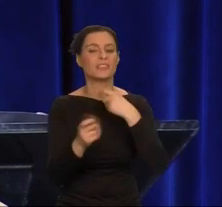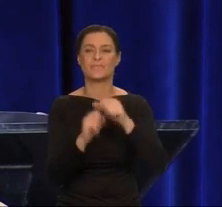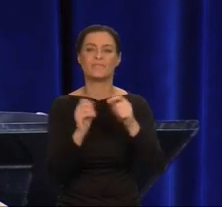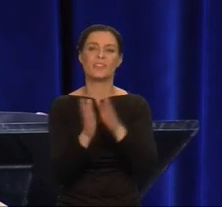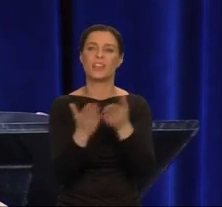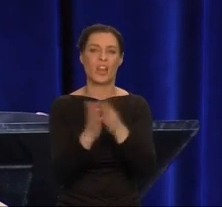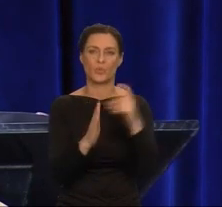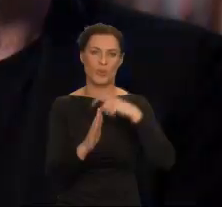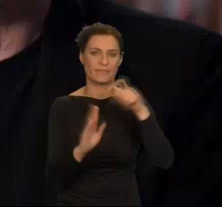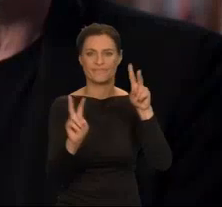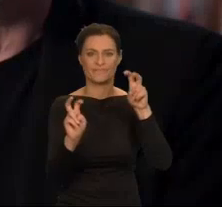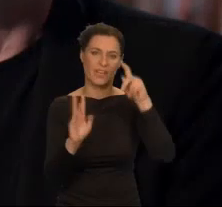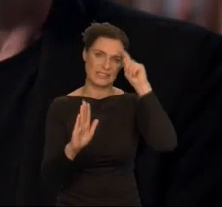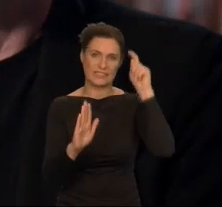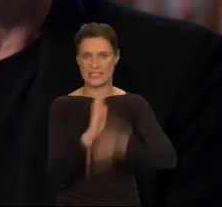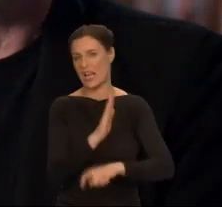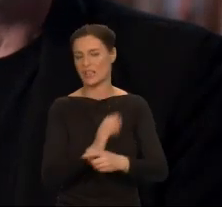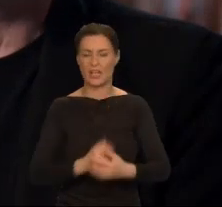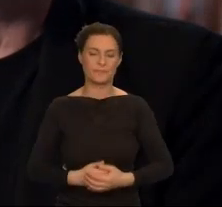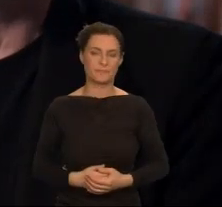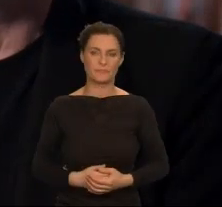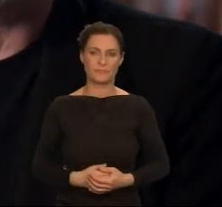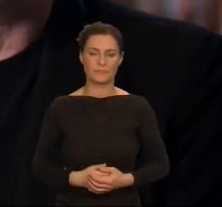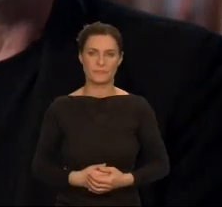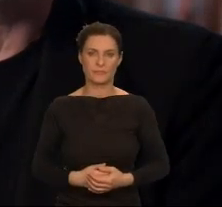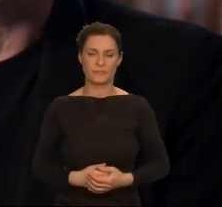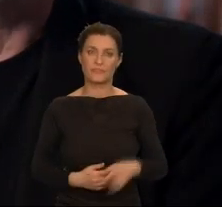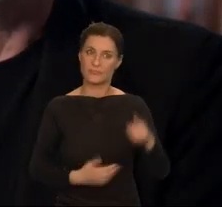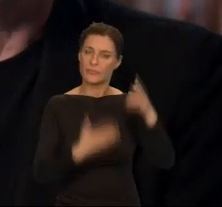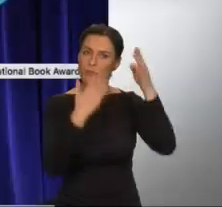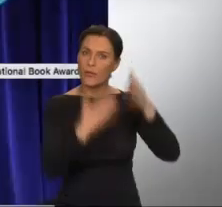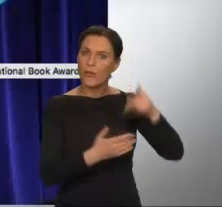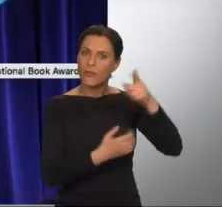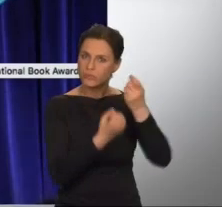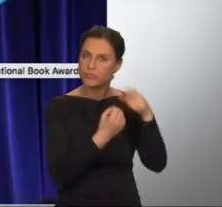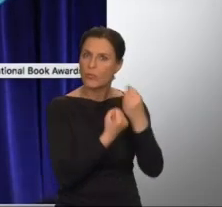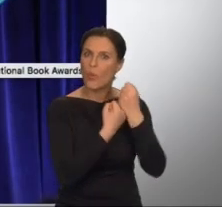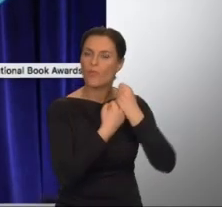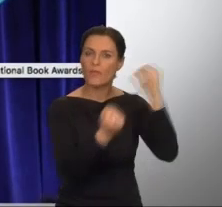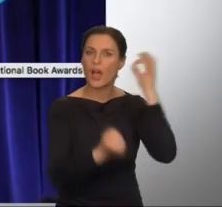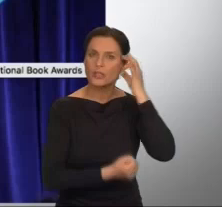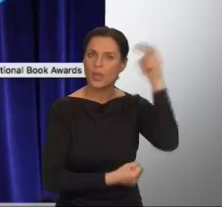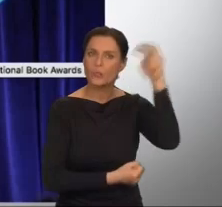To wymagało niesłychanej odwagi.